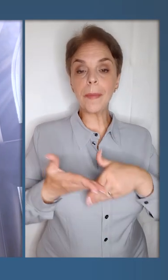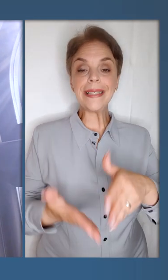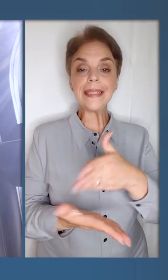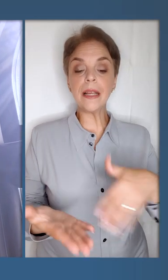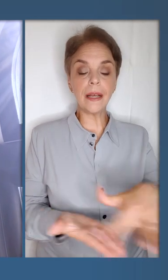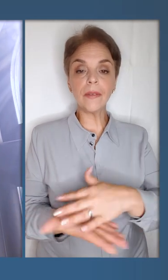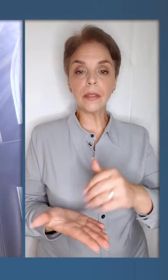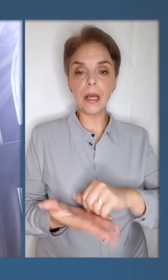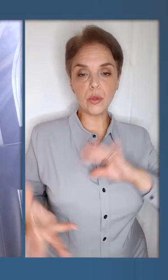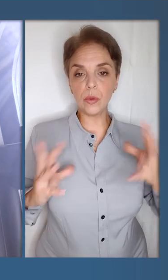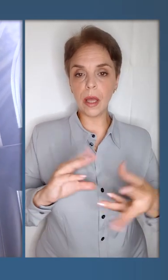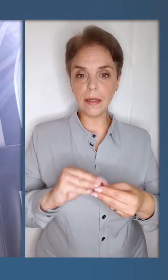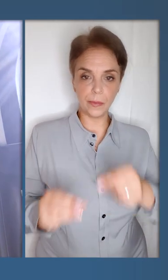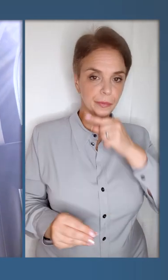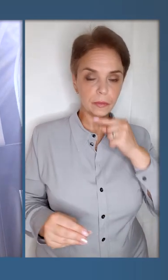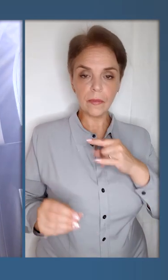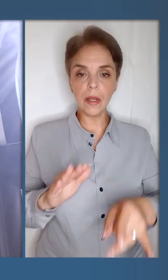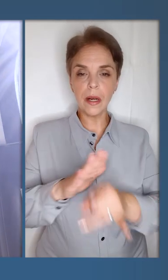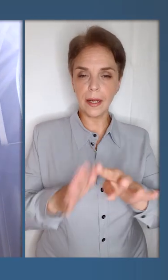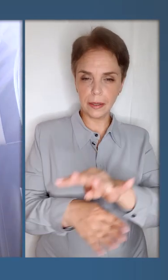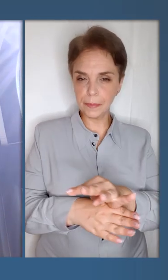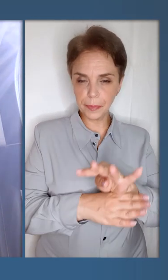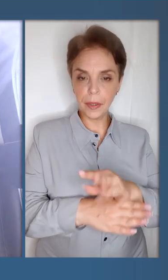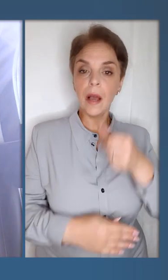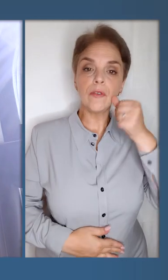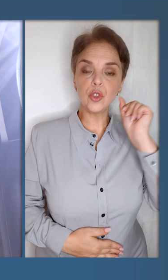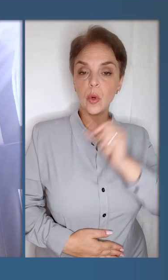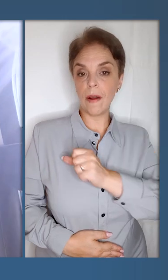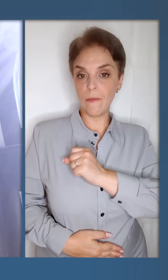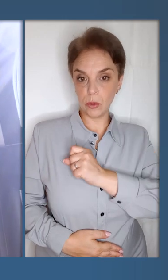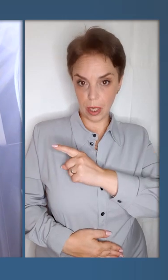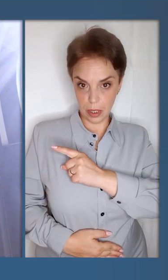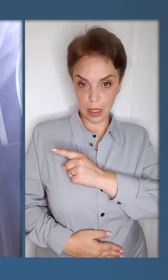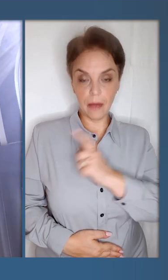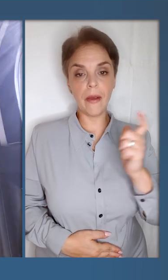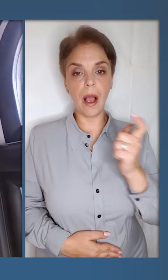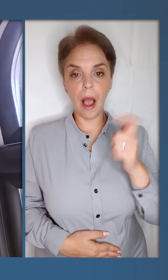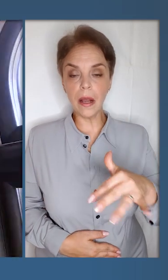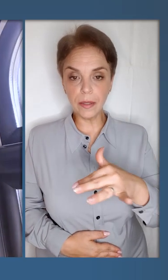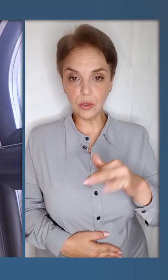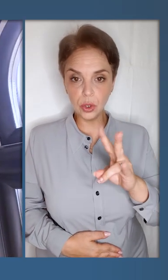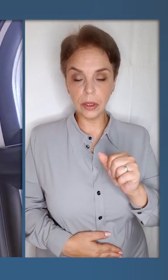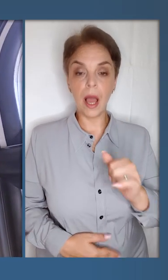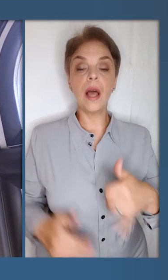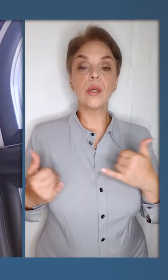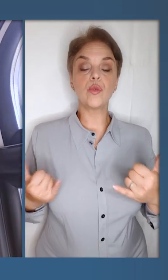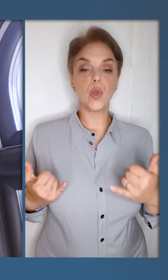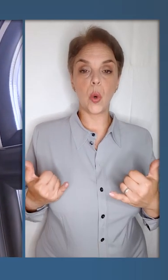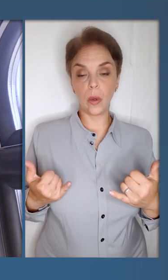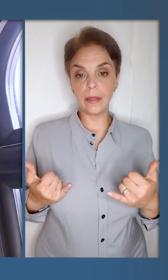хто допомагав з ліквідацією наслідків російських ракетних налютів. Вчора в Одесі, Харківщина,